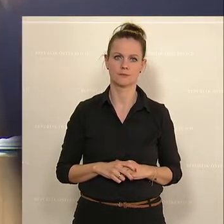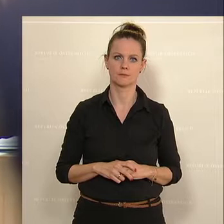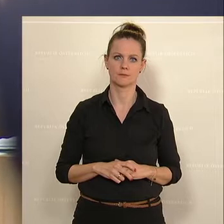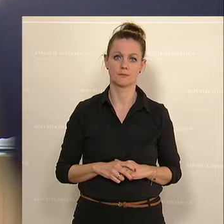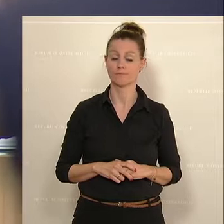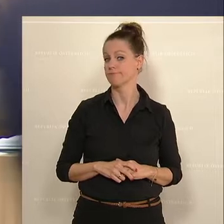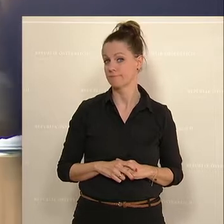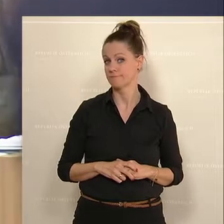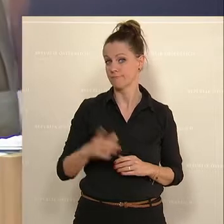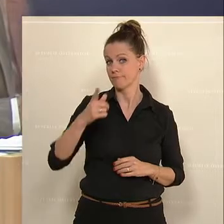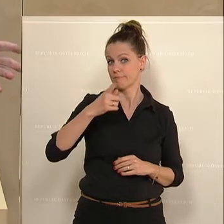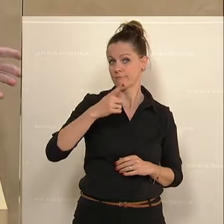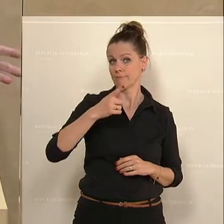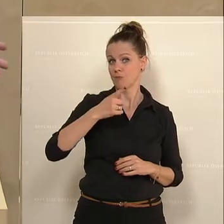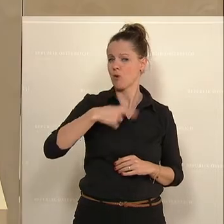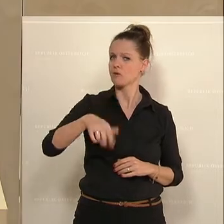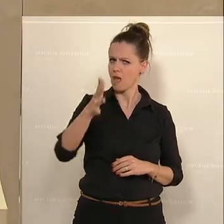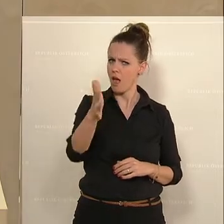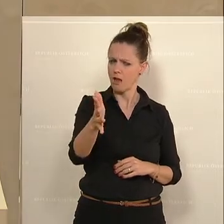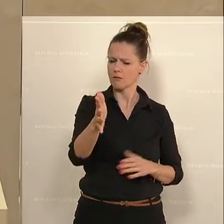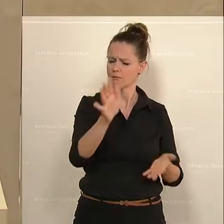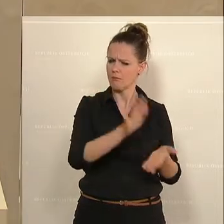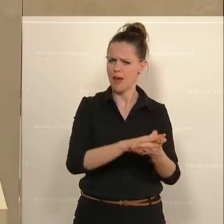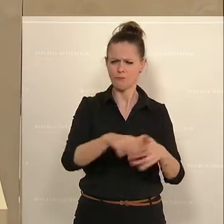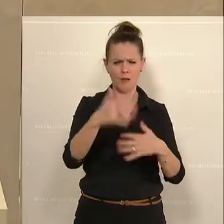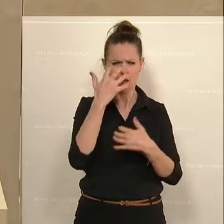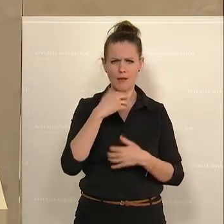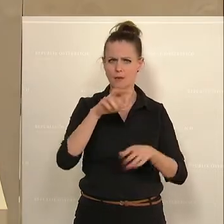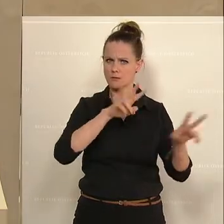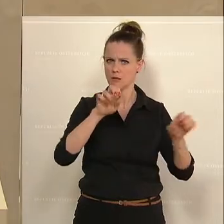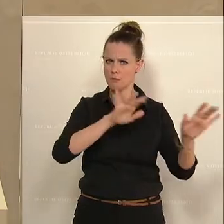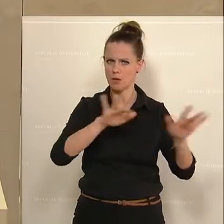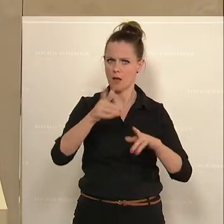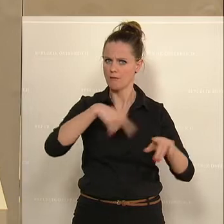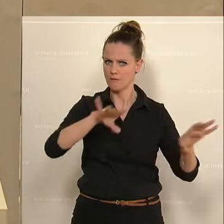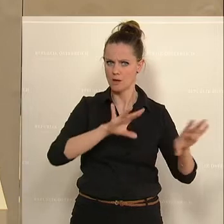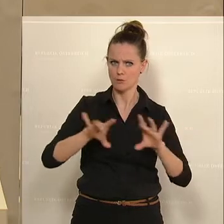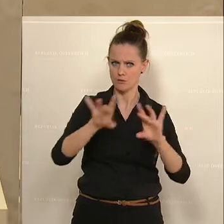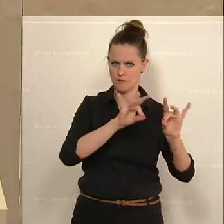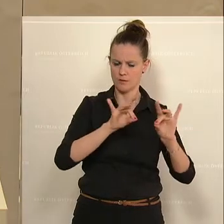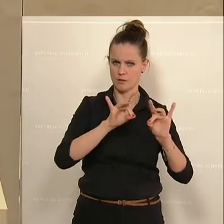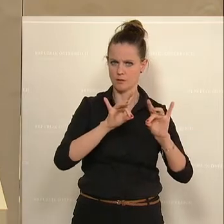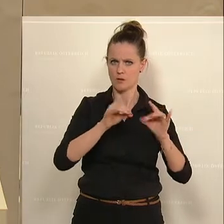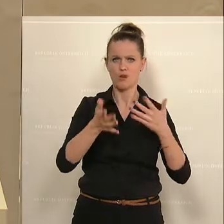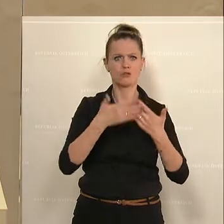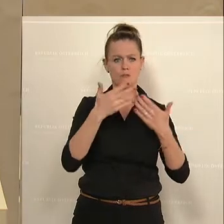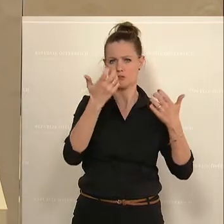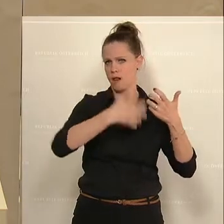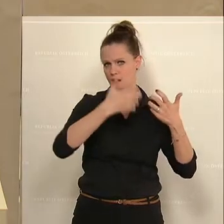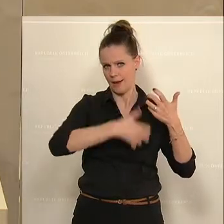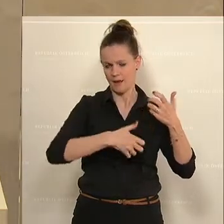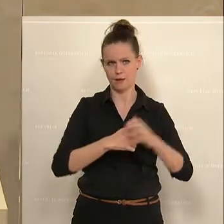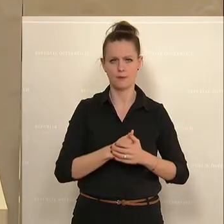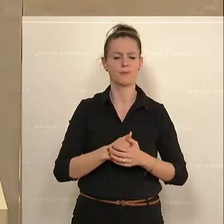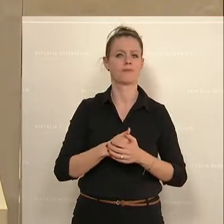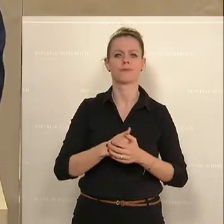Aber unsere Hand bleibt ausgestreckt. Wir haben so viele ernste Themen, die uns heute beschäftigen. Der Krieg, das